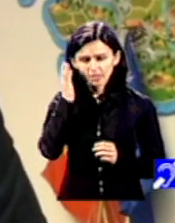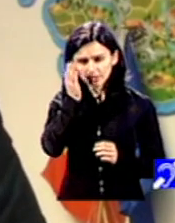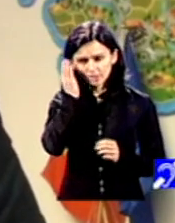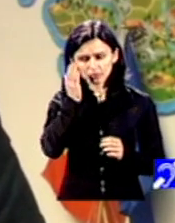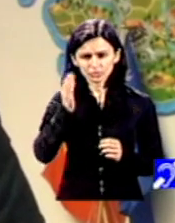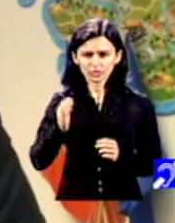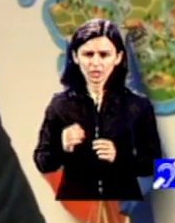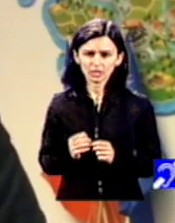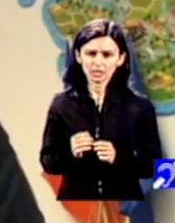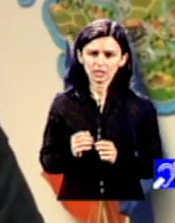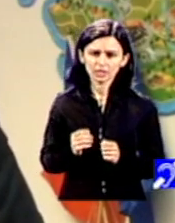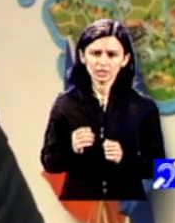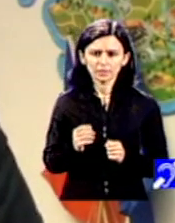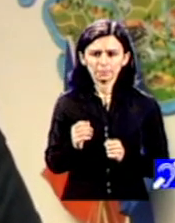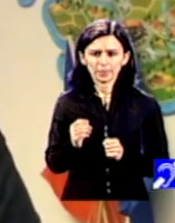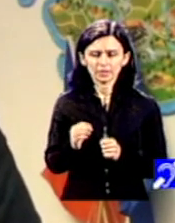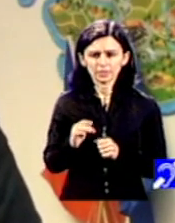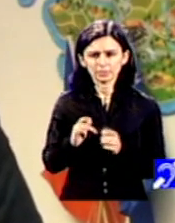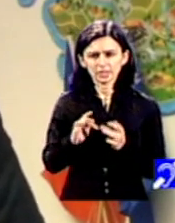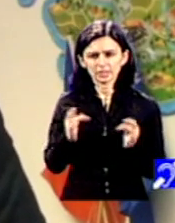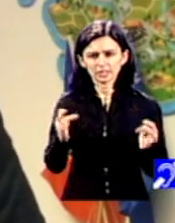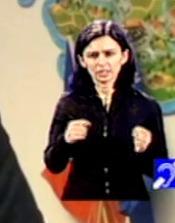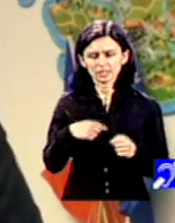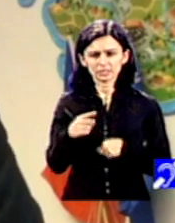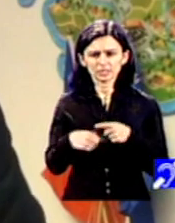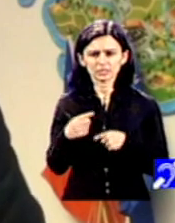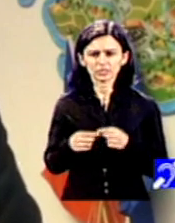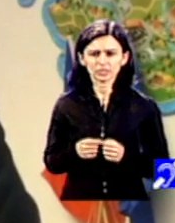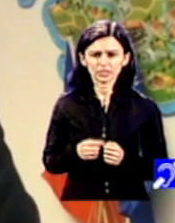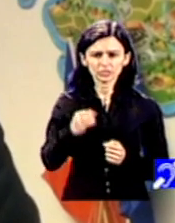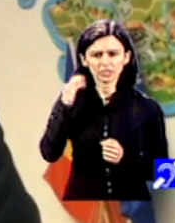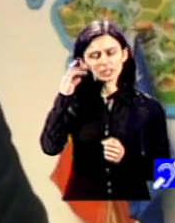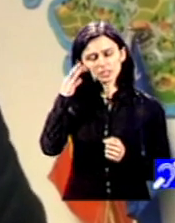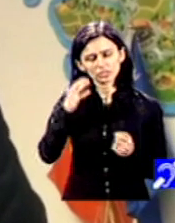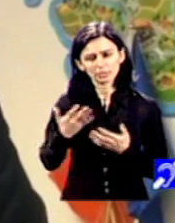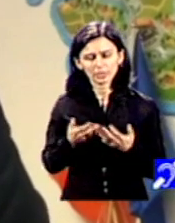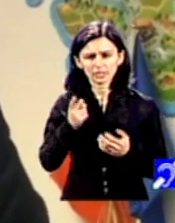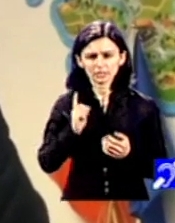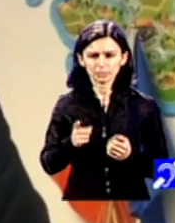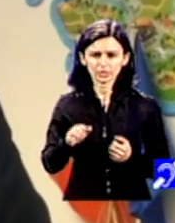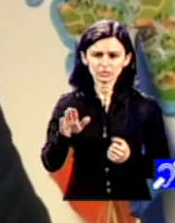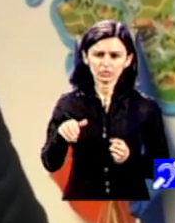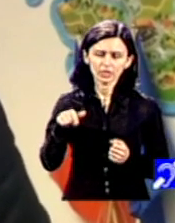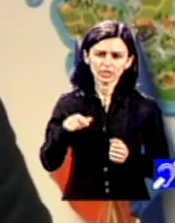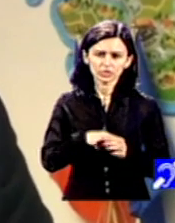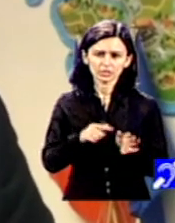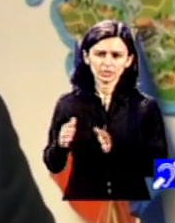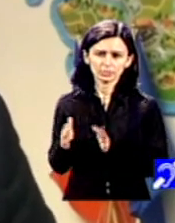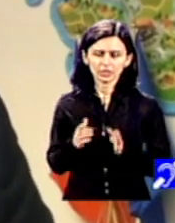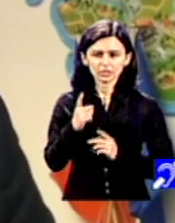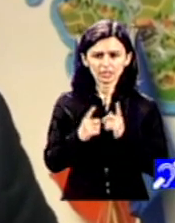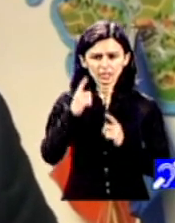se desfășoară și grija pe care trebuie să o ai pentru copii în această perioadă. Gândiți-vă la copii